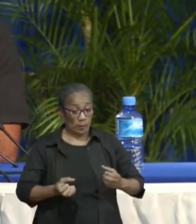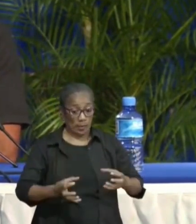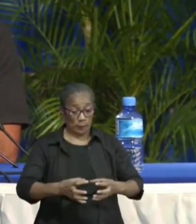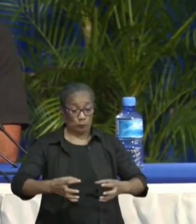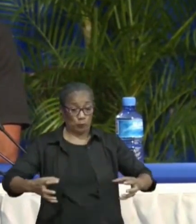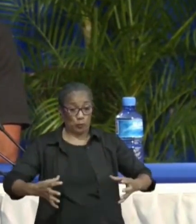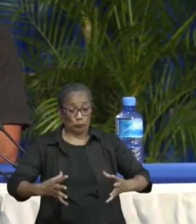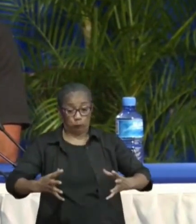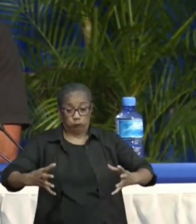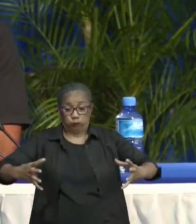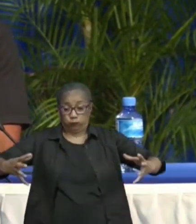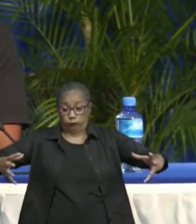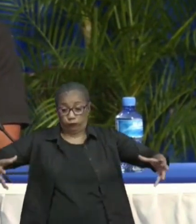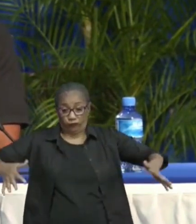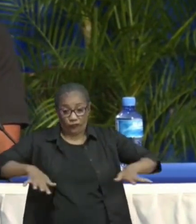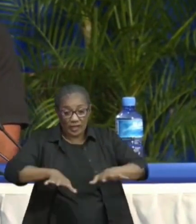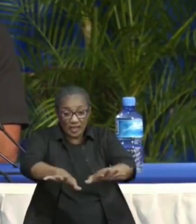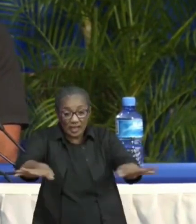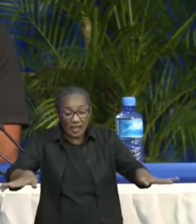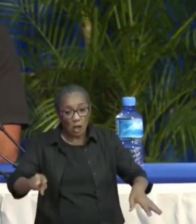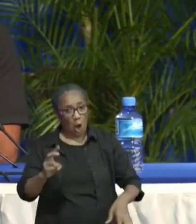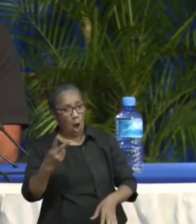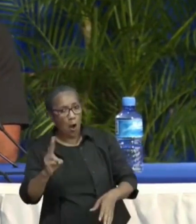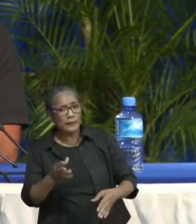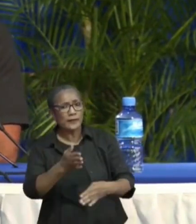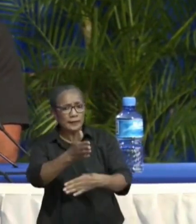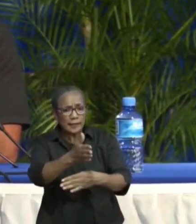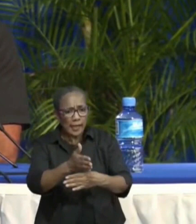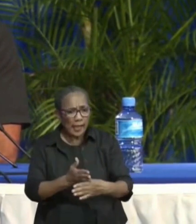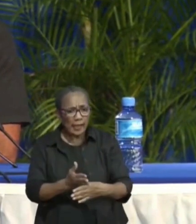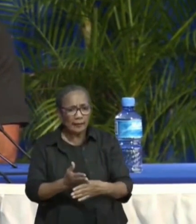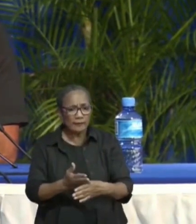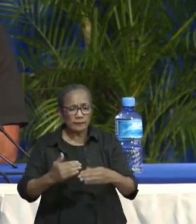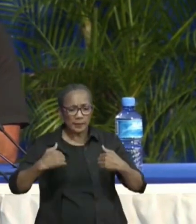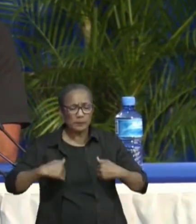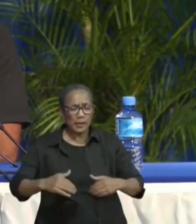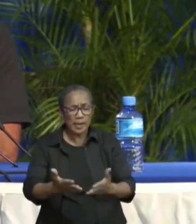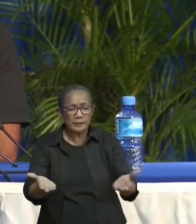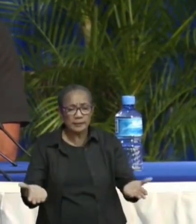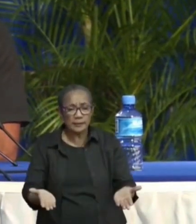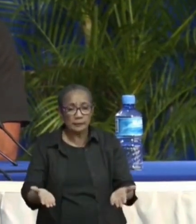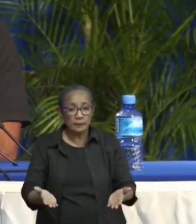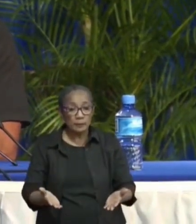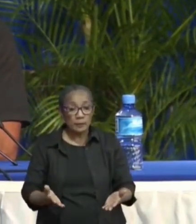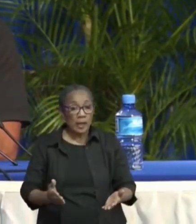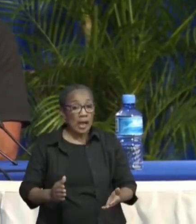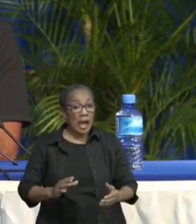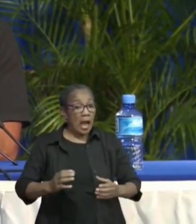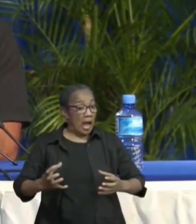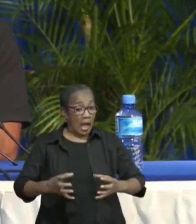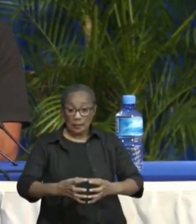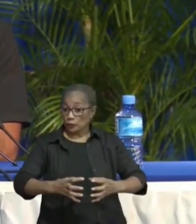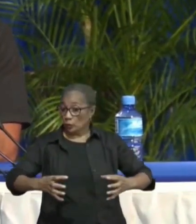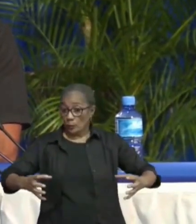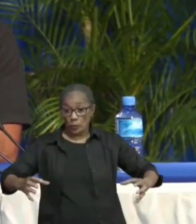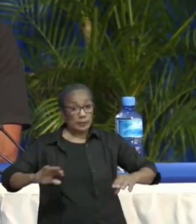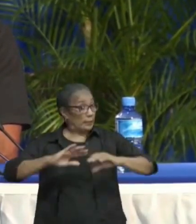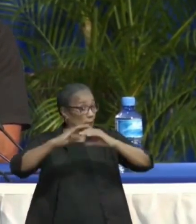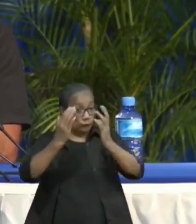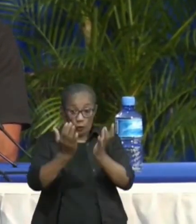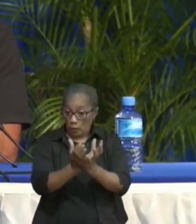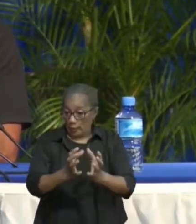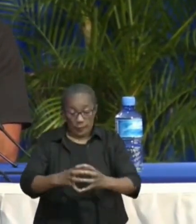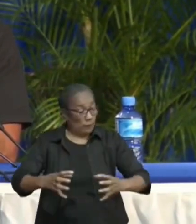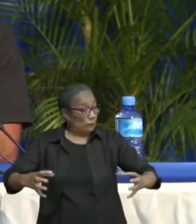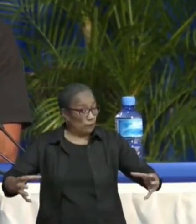de helft van die bussen gevuld rijden. En indien de bussen niet volledig gevuld gaan zijn, dan is er